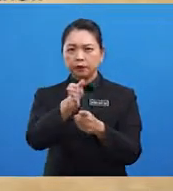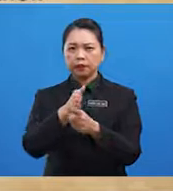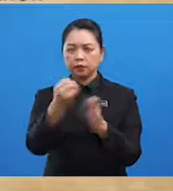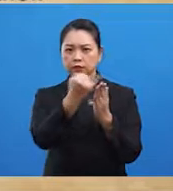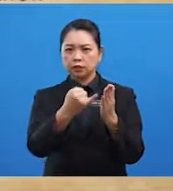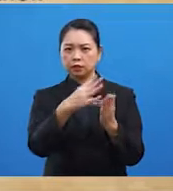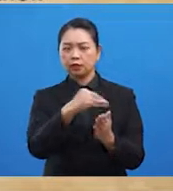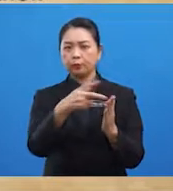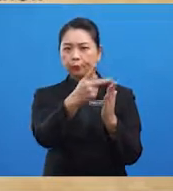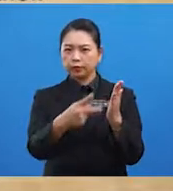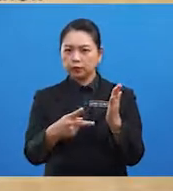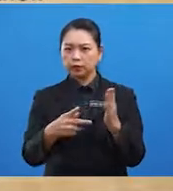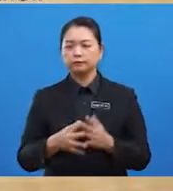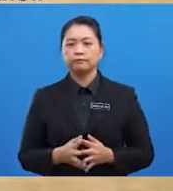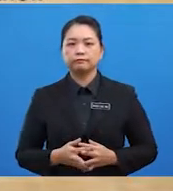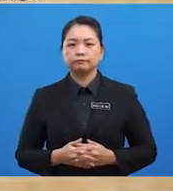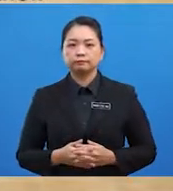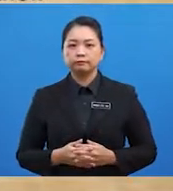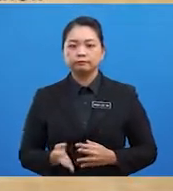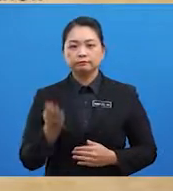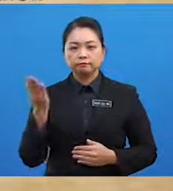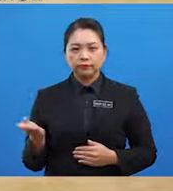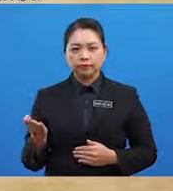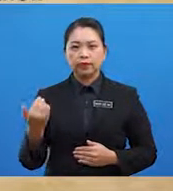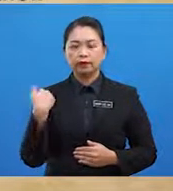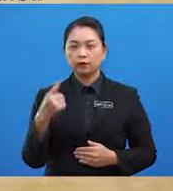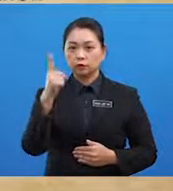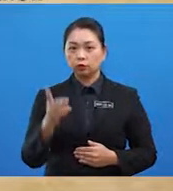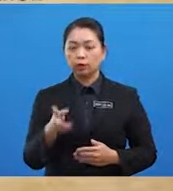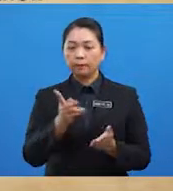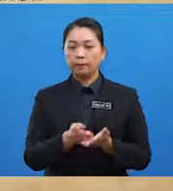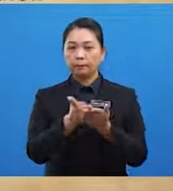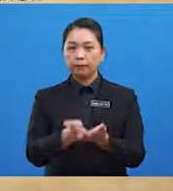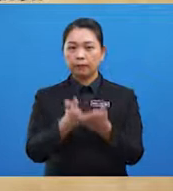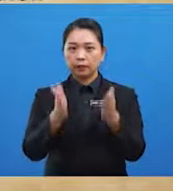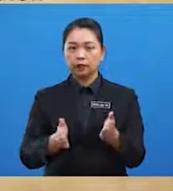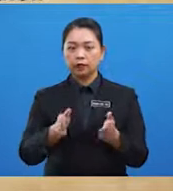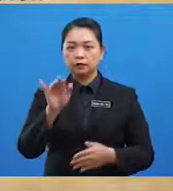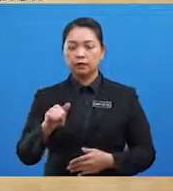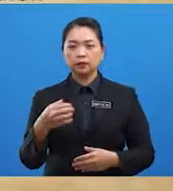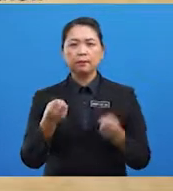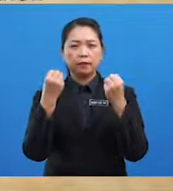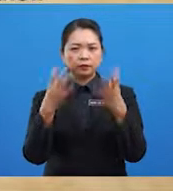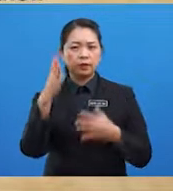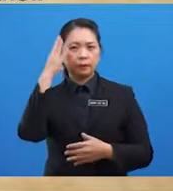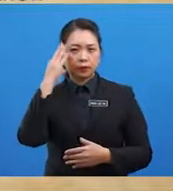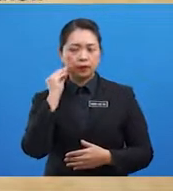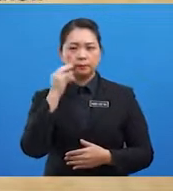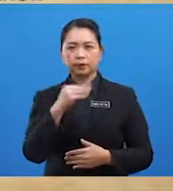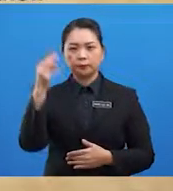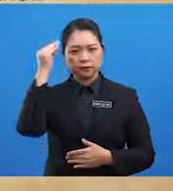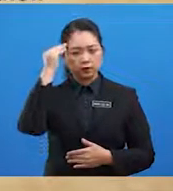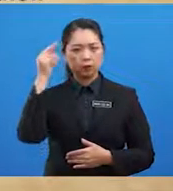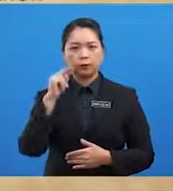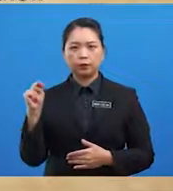dan puisi Beliau merupakan seorang pelayar yang mempunyai banyak pengalaman dan